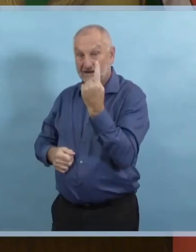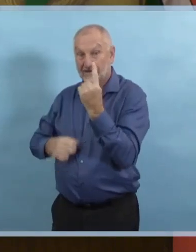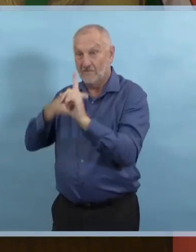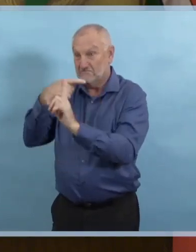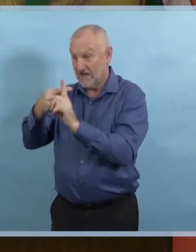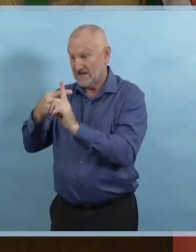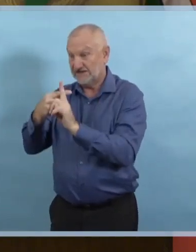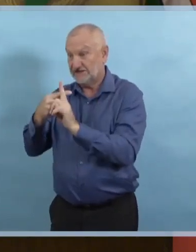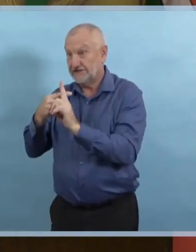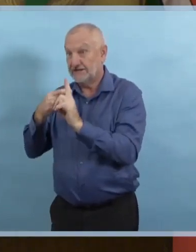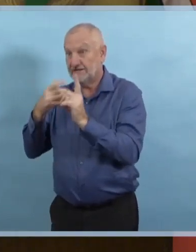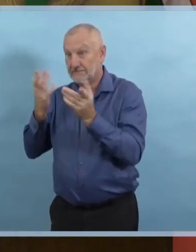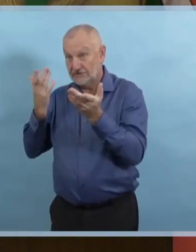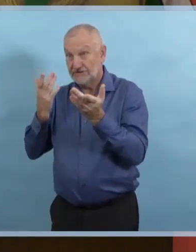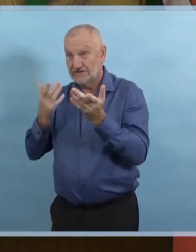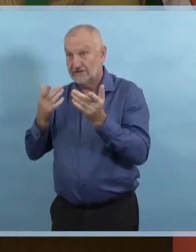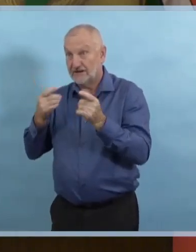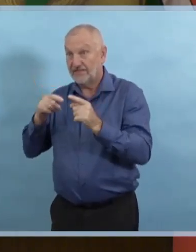nombreuses personnes.